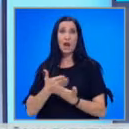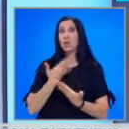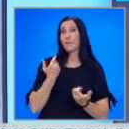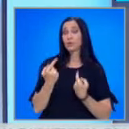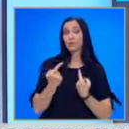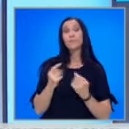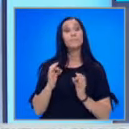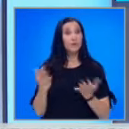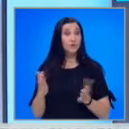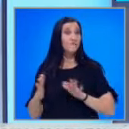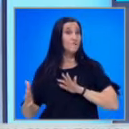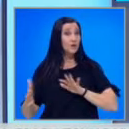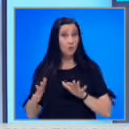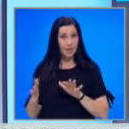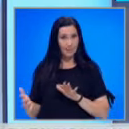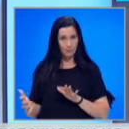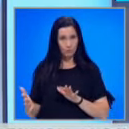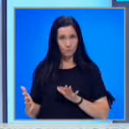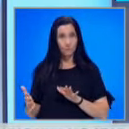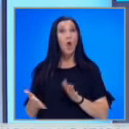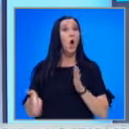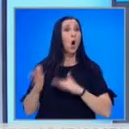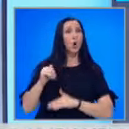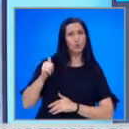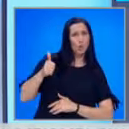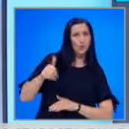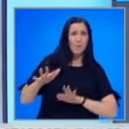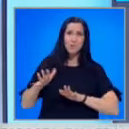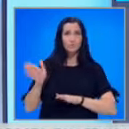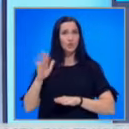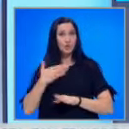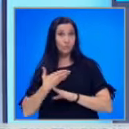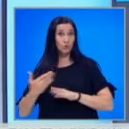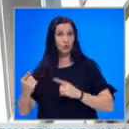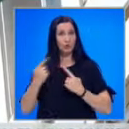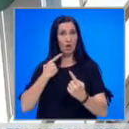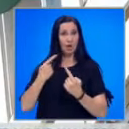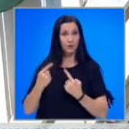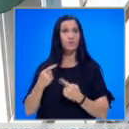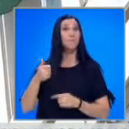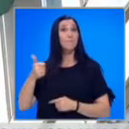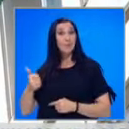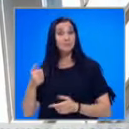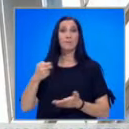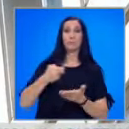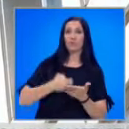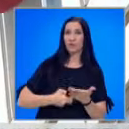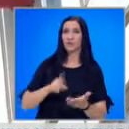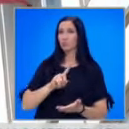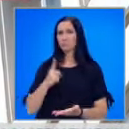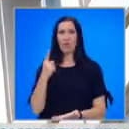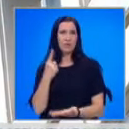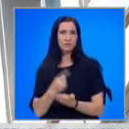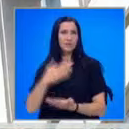така, че най-вероятно още утре може би ще продължат разговорите. От БСП потвърдиха, че не